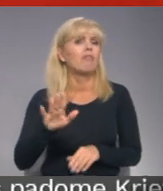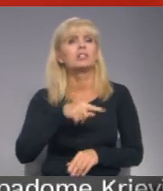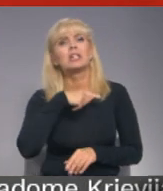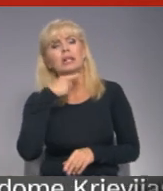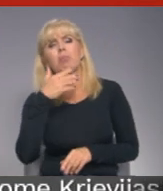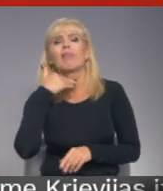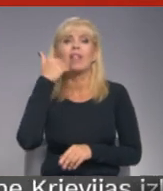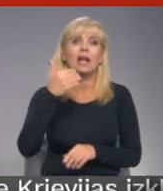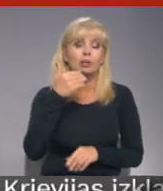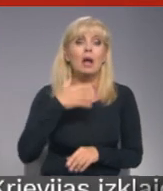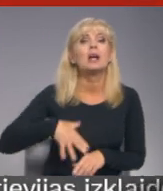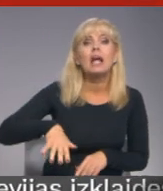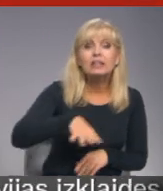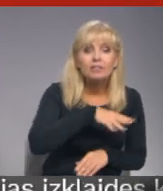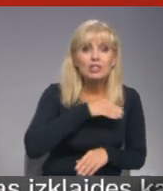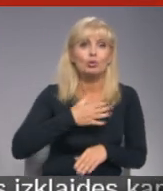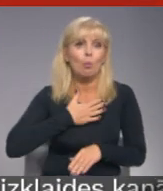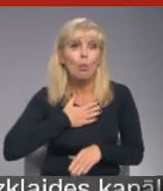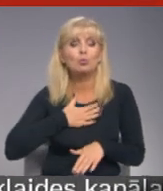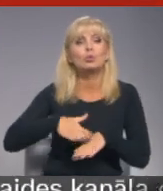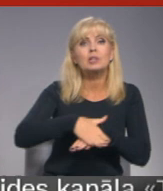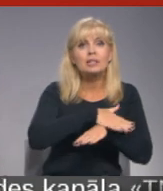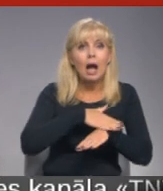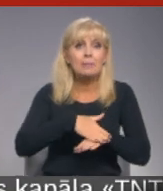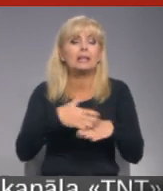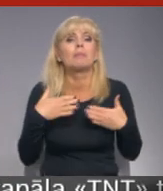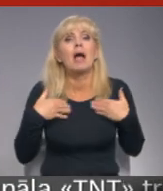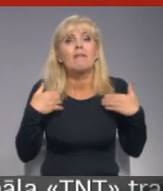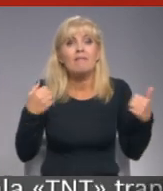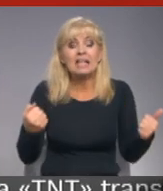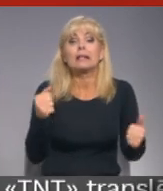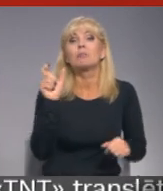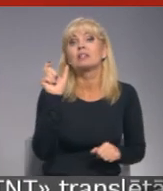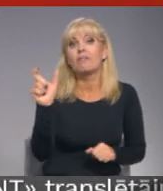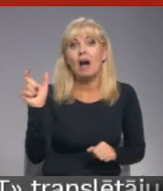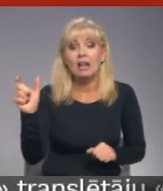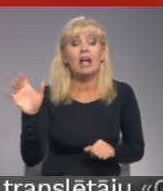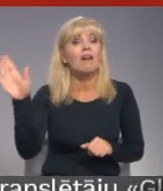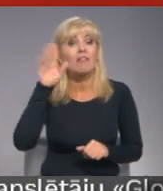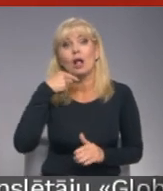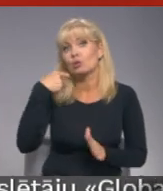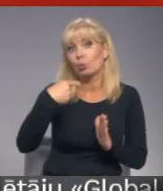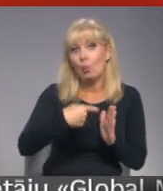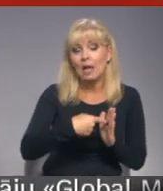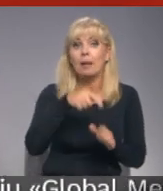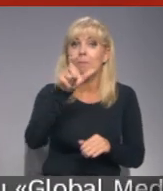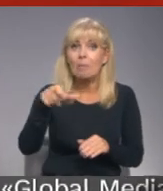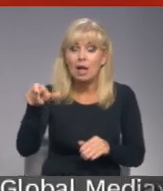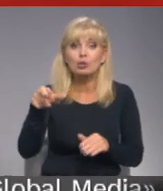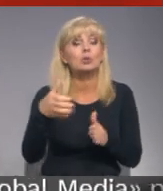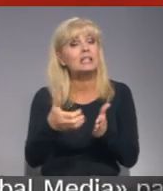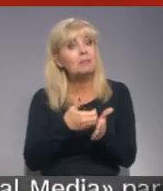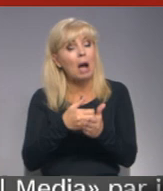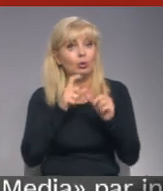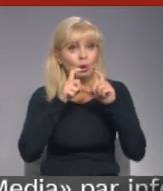vai es negribu, bet tas ir visu mūsu sabiedrības, veselības vārdā, valsts ir noteikusi personām lietot maskas,